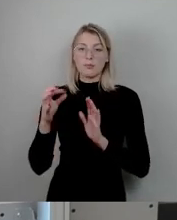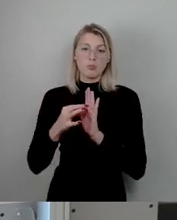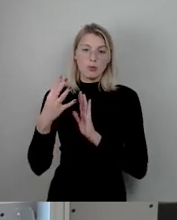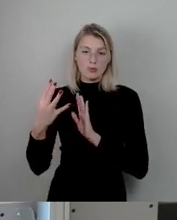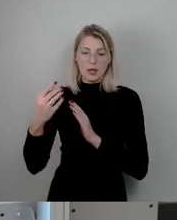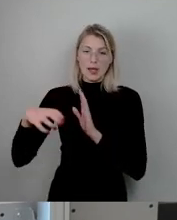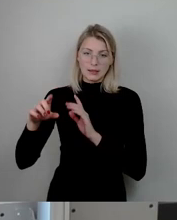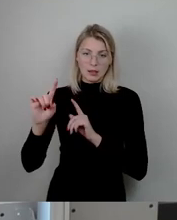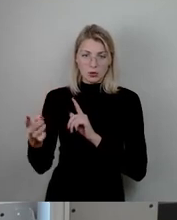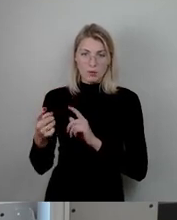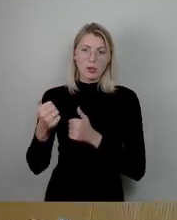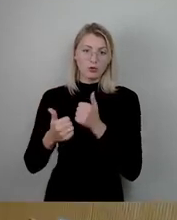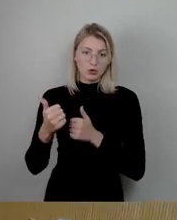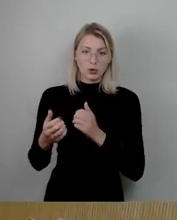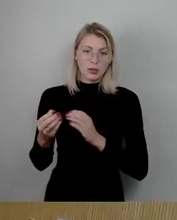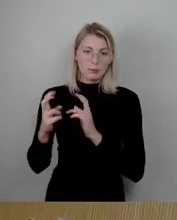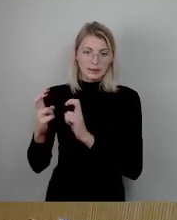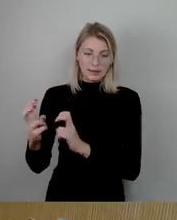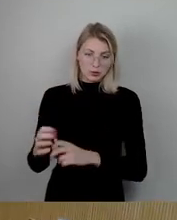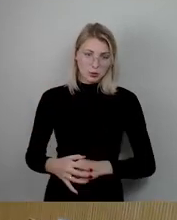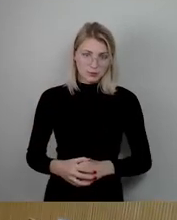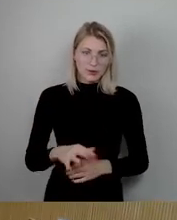können. Vielen Dank. Applaus